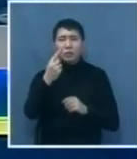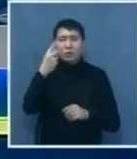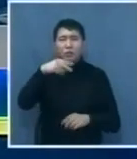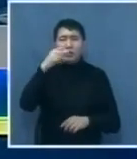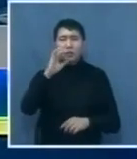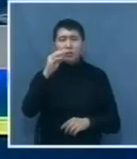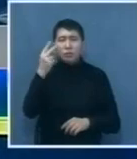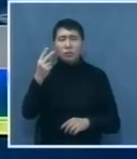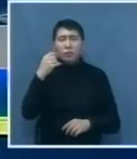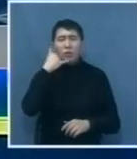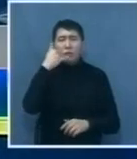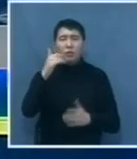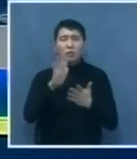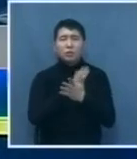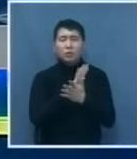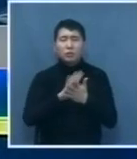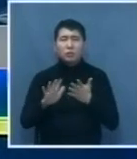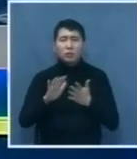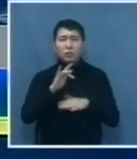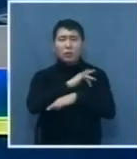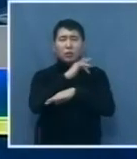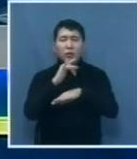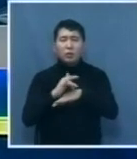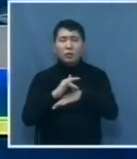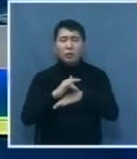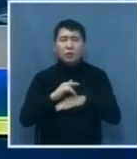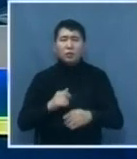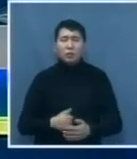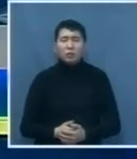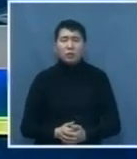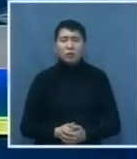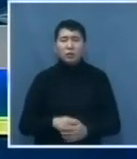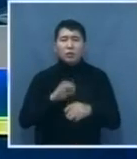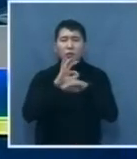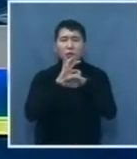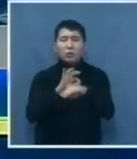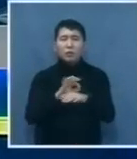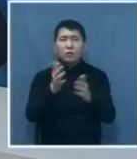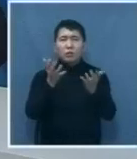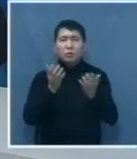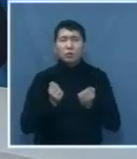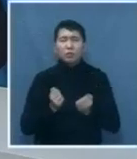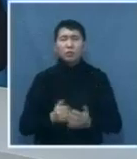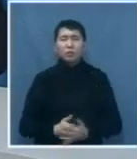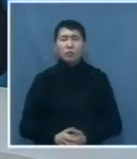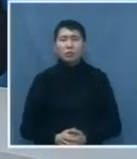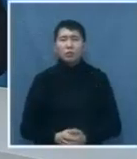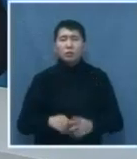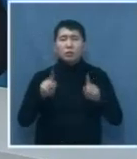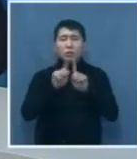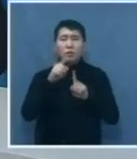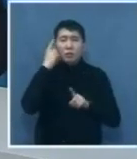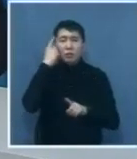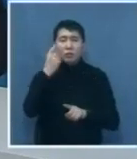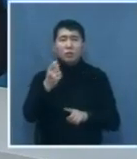Звонки бесплатные. В городах и районах области руководители местных исполнительных органов проведут аналогичные приемы. Также сообщаем,